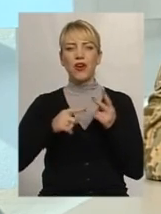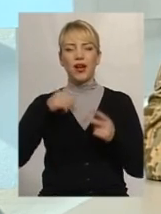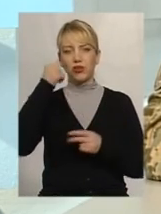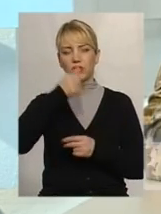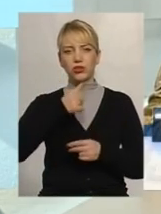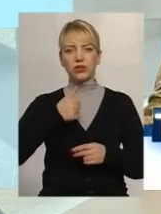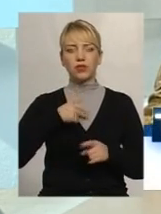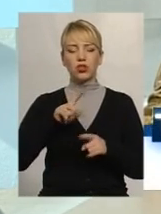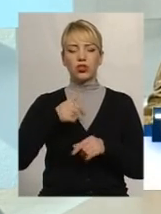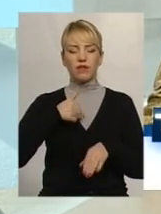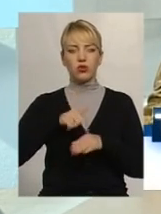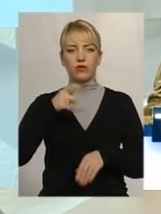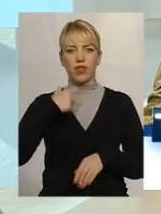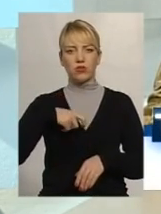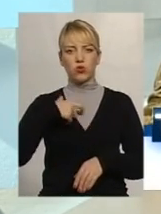відчув на собі